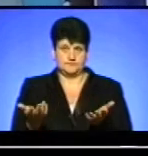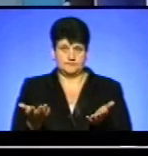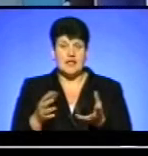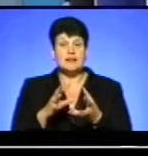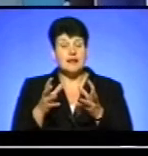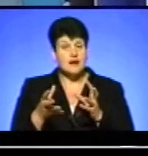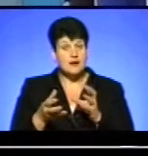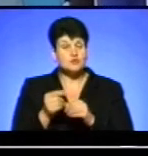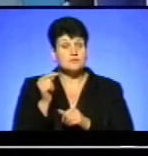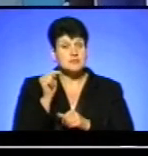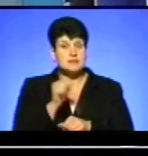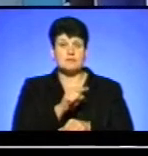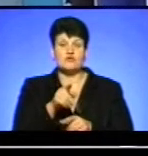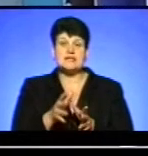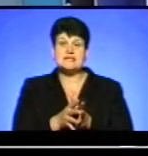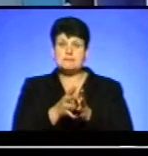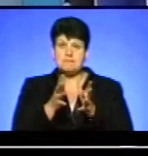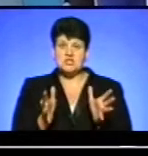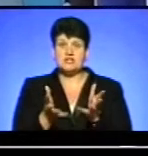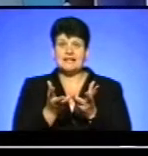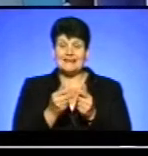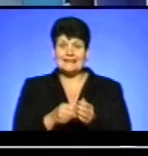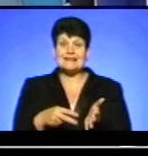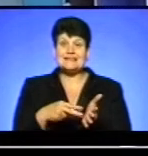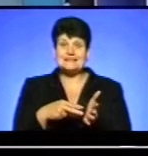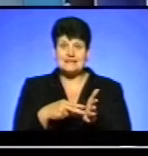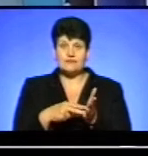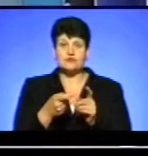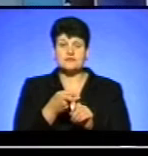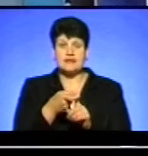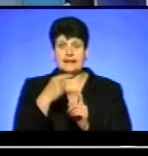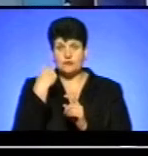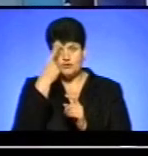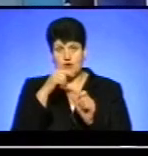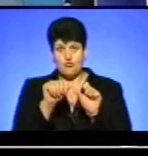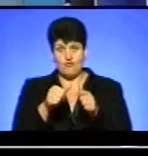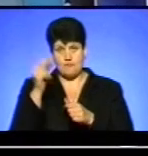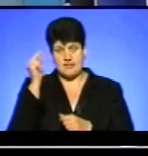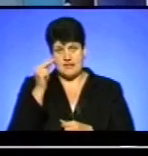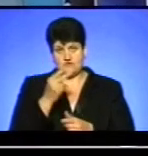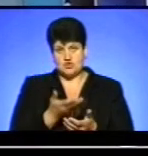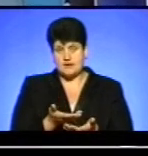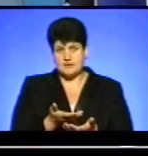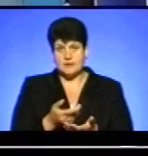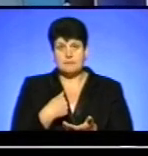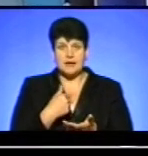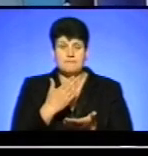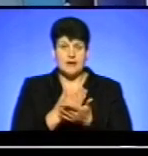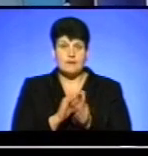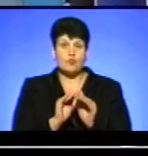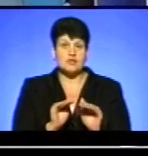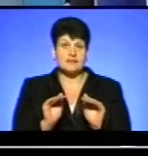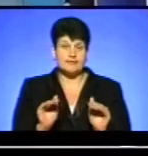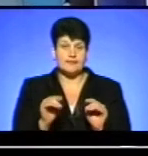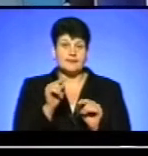разом з тим вони збільшили кількість ставок, що стосуються індивідуальної форми навчання. Тобто ми маємо дітей, які